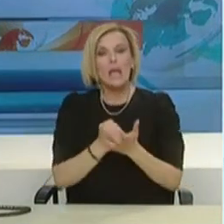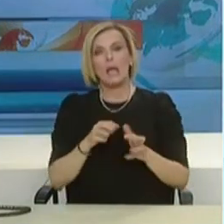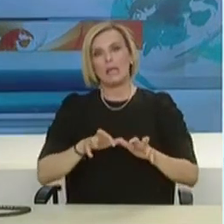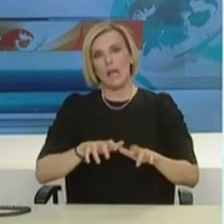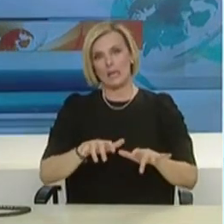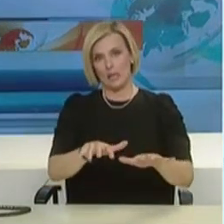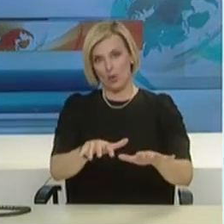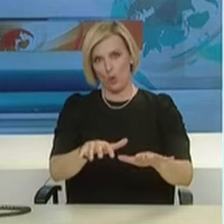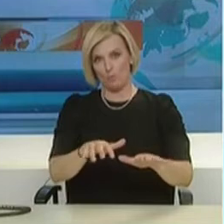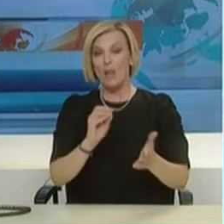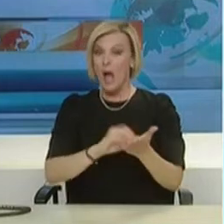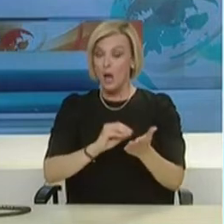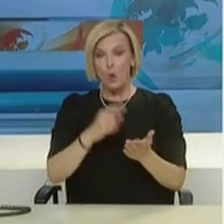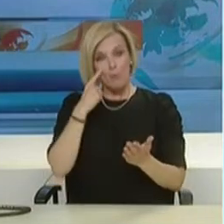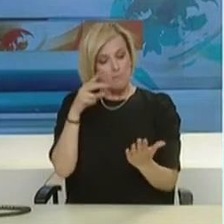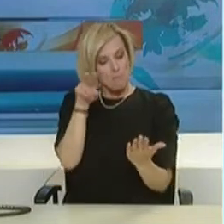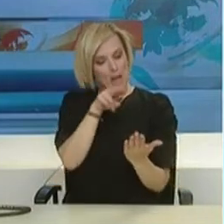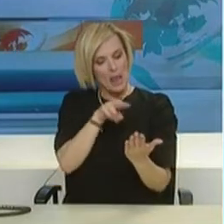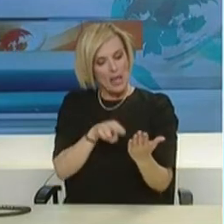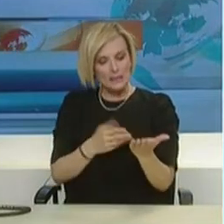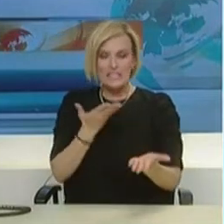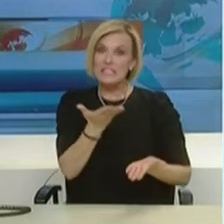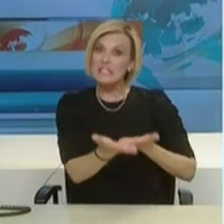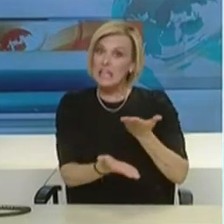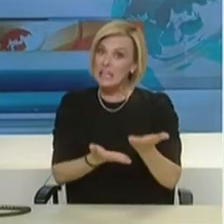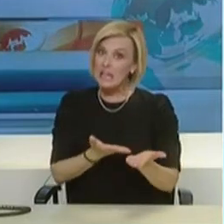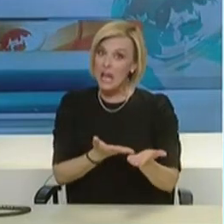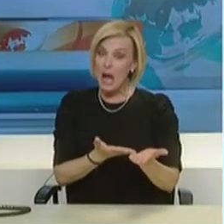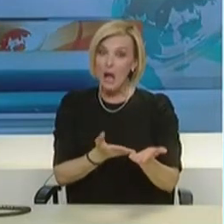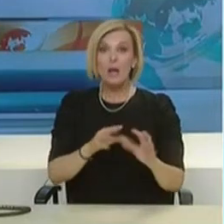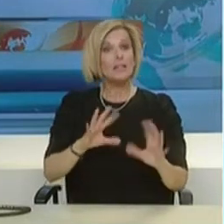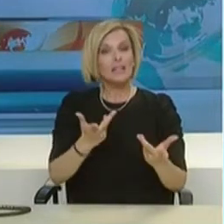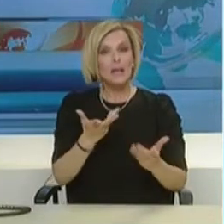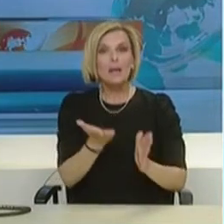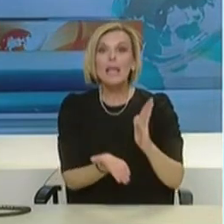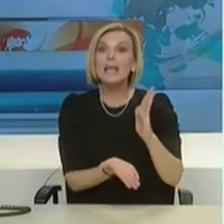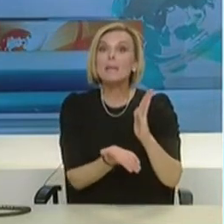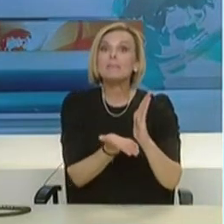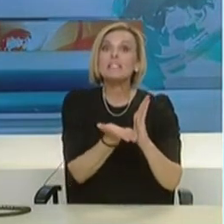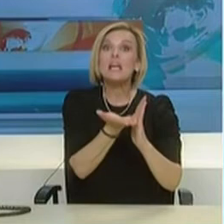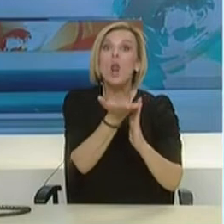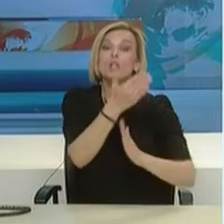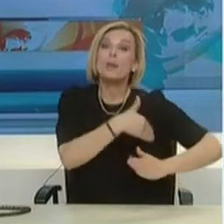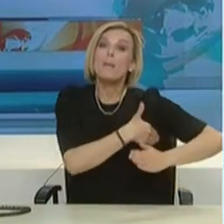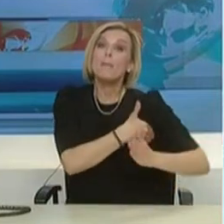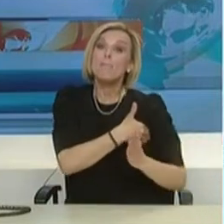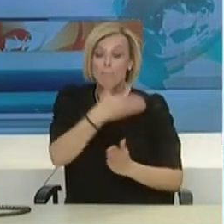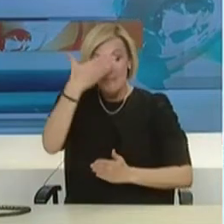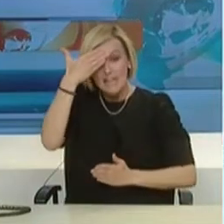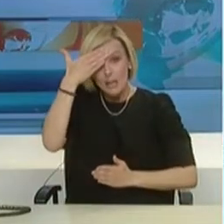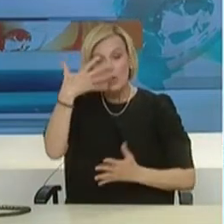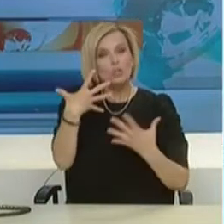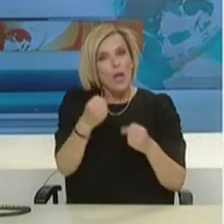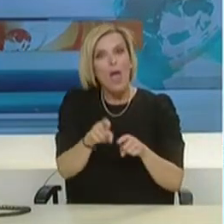Ιδιαίτερο ενδιαφέρον έχει μελέτη που έδειξε, πολύ πρόσφατη μελέτη, πως υψηλός πυρετός σχετιζόταν με το να